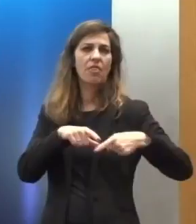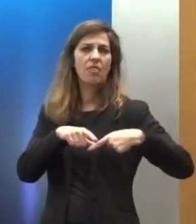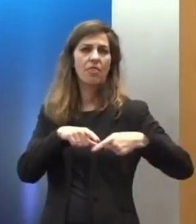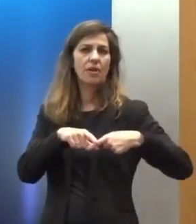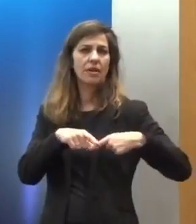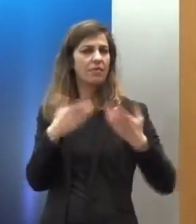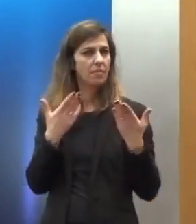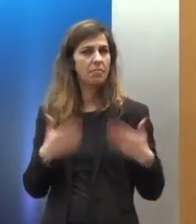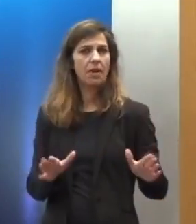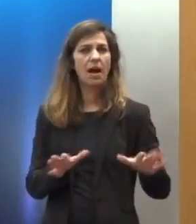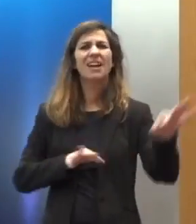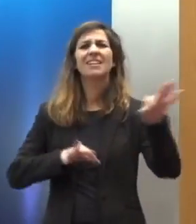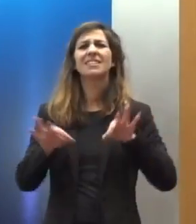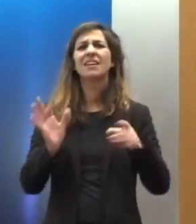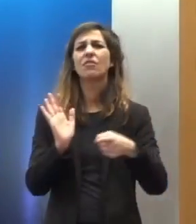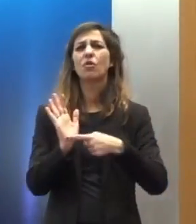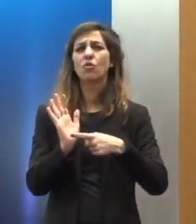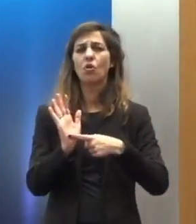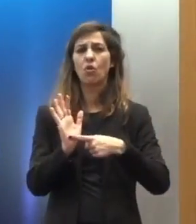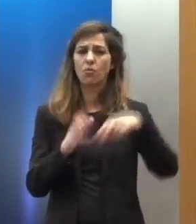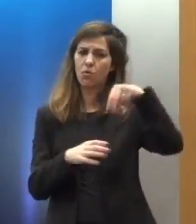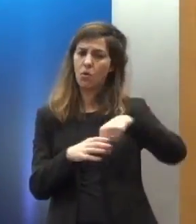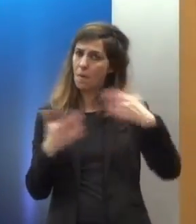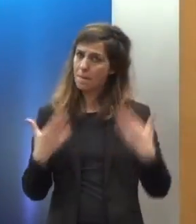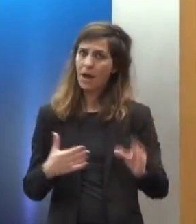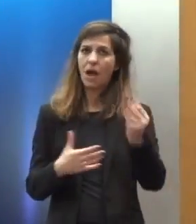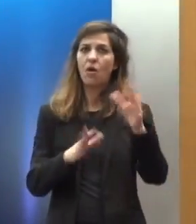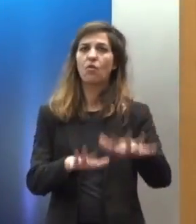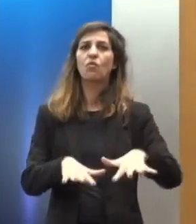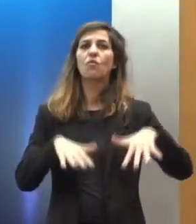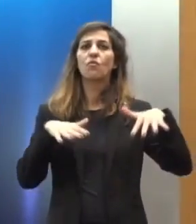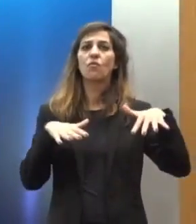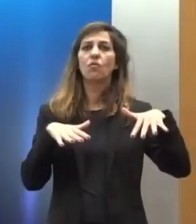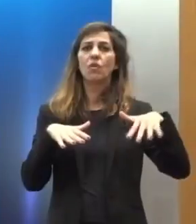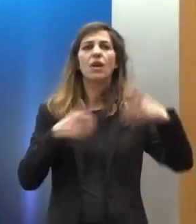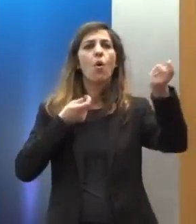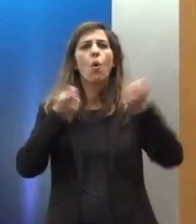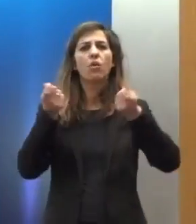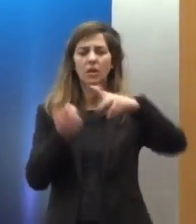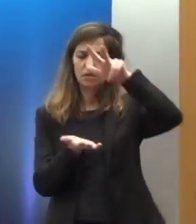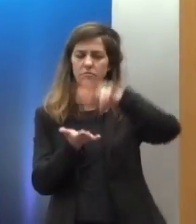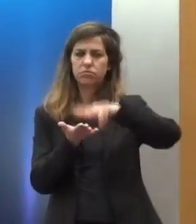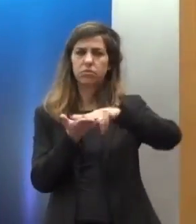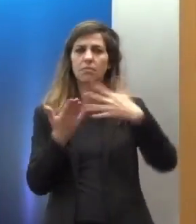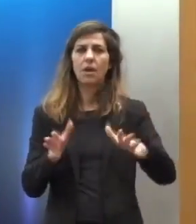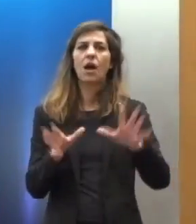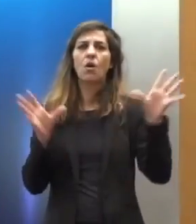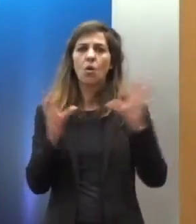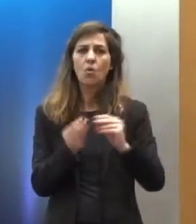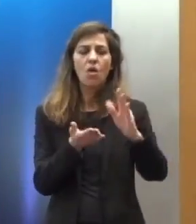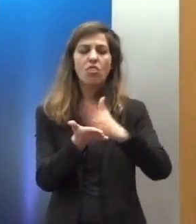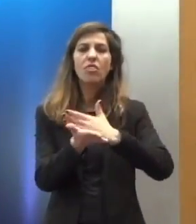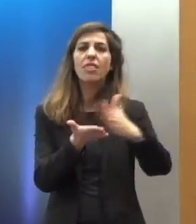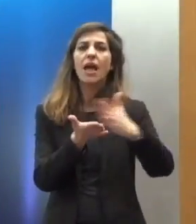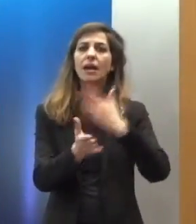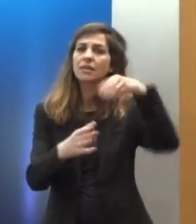το σχέδιο νόμου το οποίο ψηφίστηκε από τη Βουλή και την κύρωση των σχετικών οδηγιών για τις διακρίσεις στην εργασία.